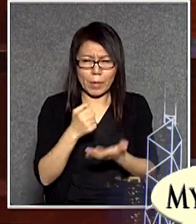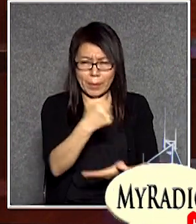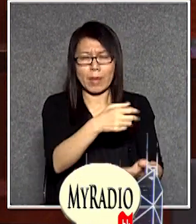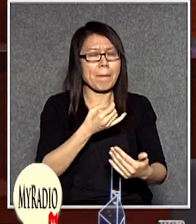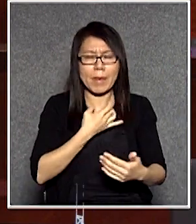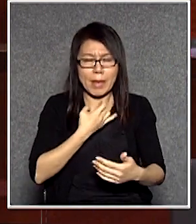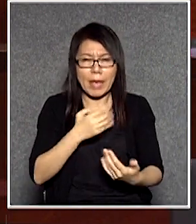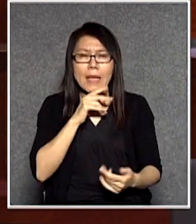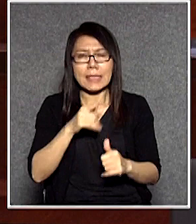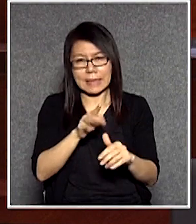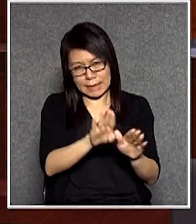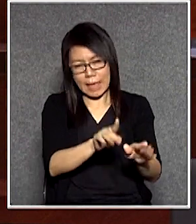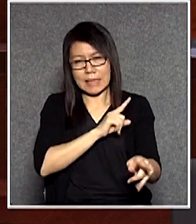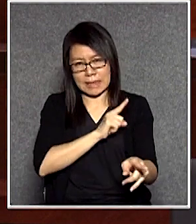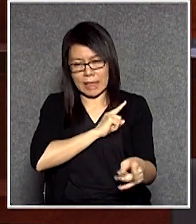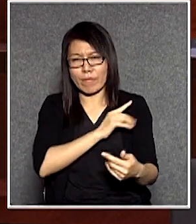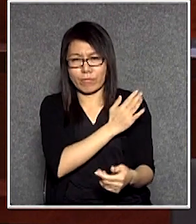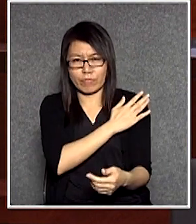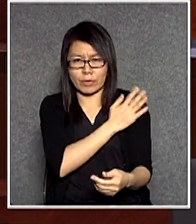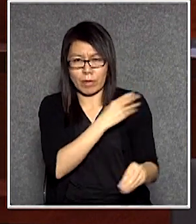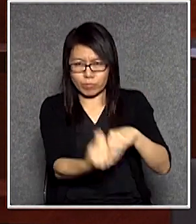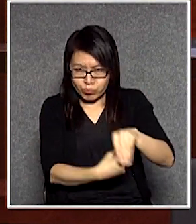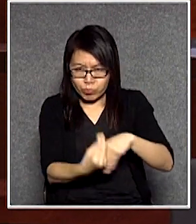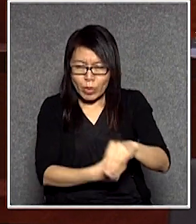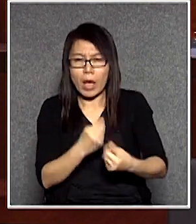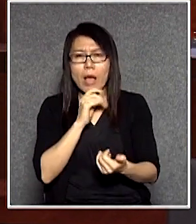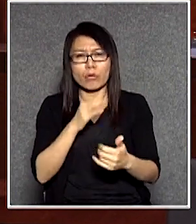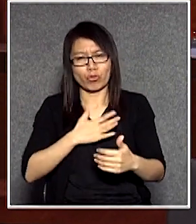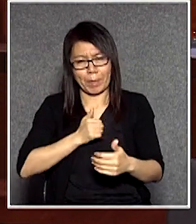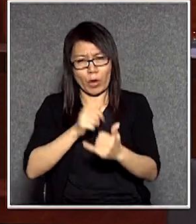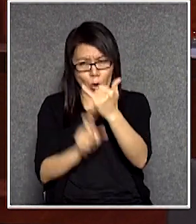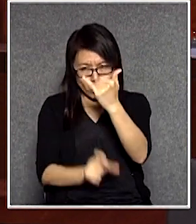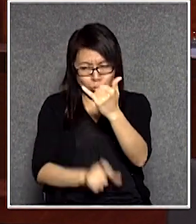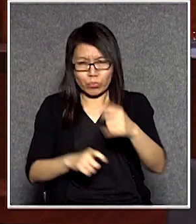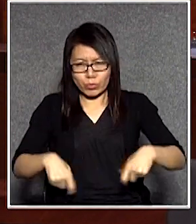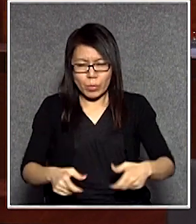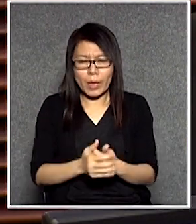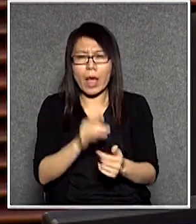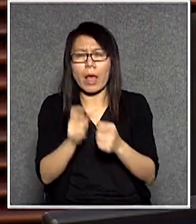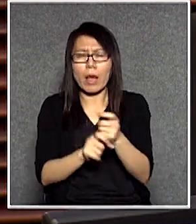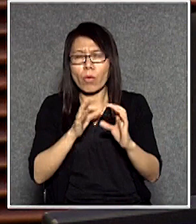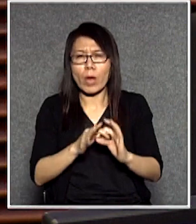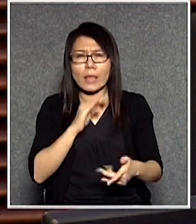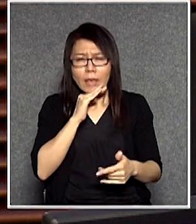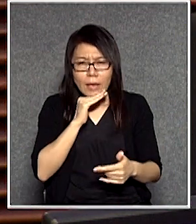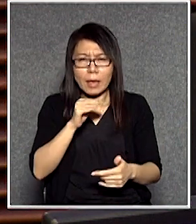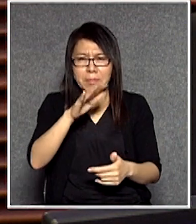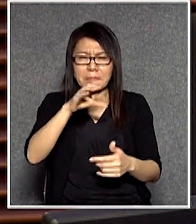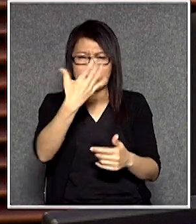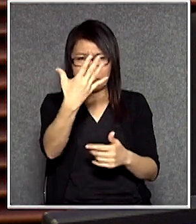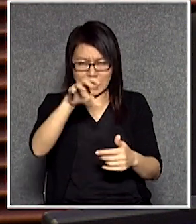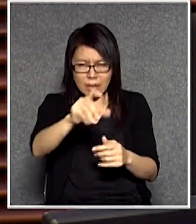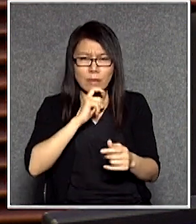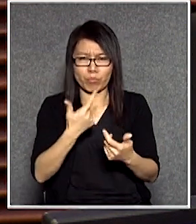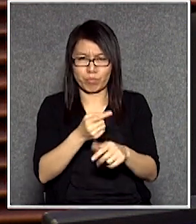先動用本身的儲備應付六月開支騰出來的五十四億如今就可以協助維持其他公共服務運作